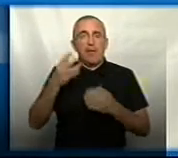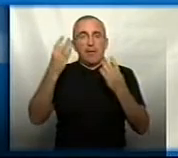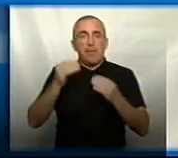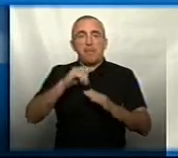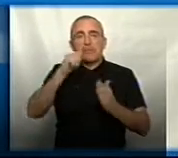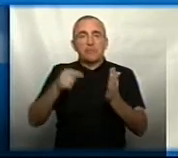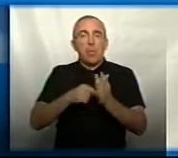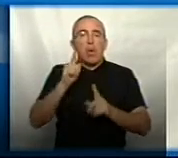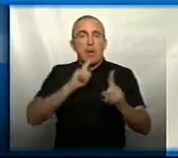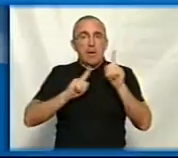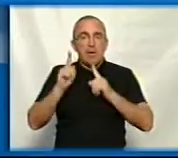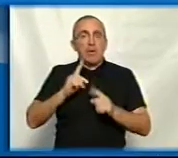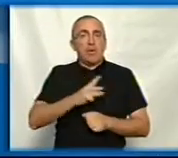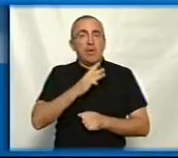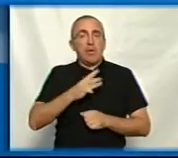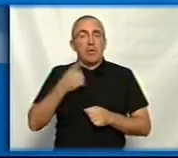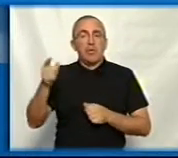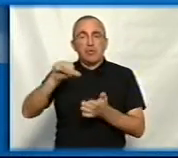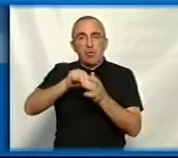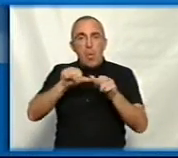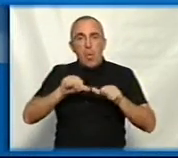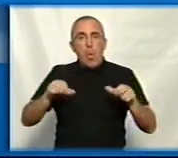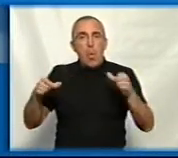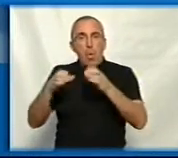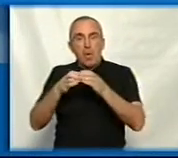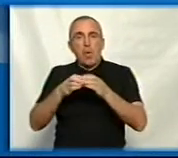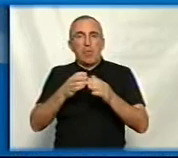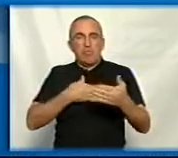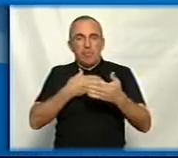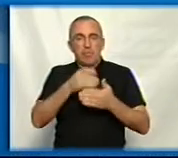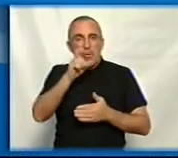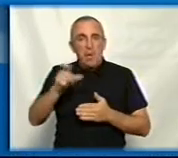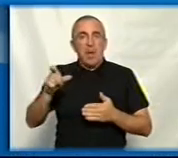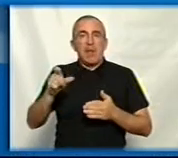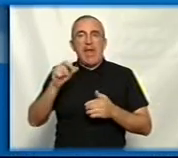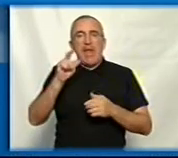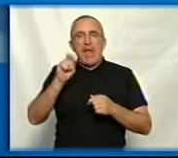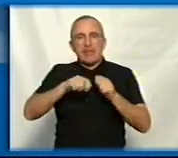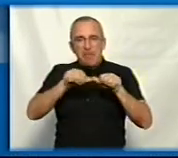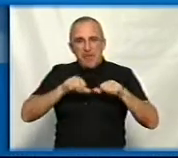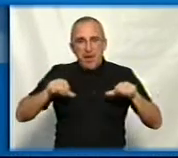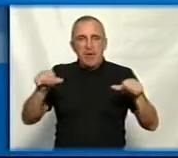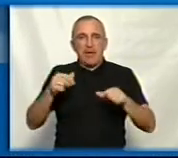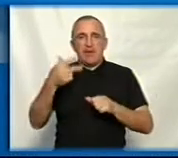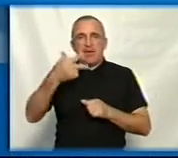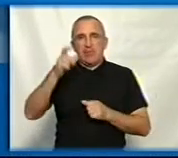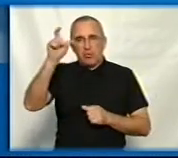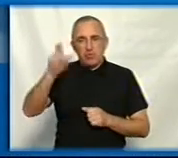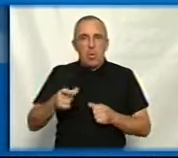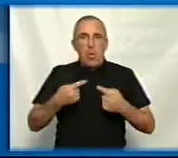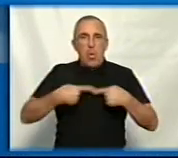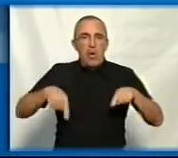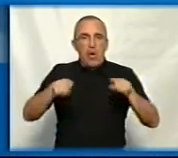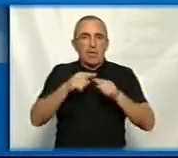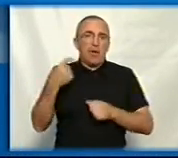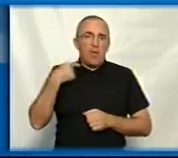міської ради. Ініціювали його члени Коаліції громадських організацій «Рада експертів», Коаліція об'єднує, до речі, три десятка громадських організацій